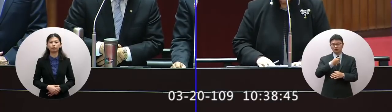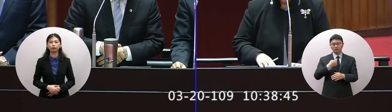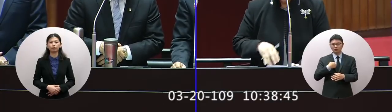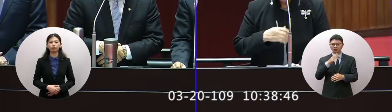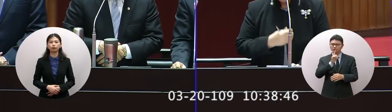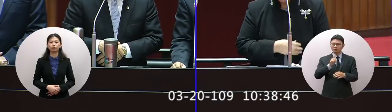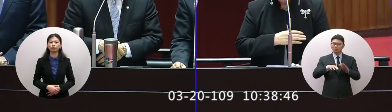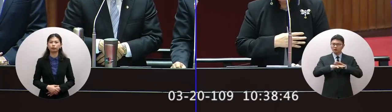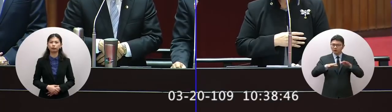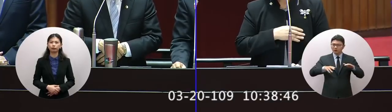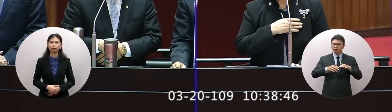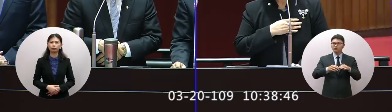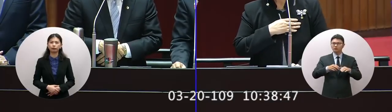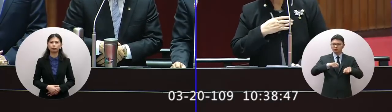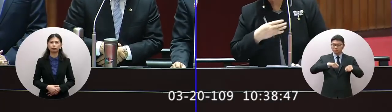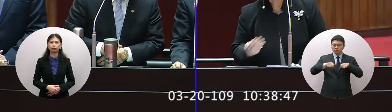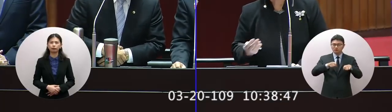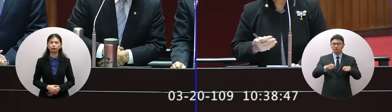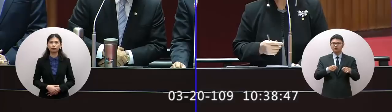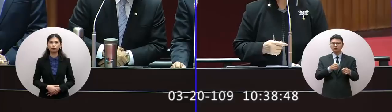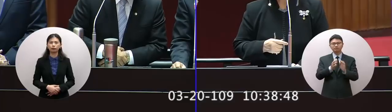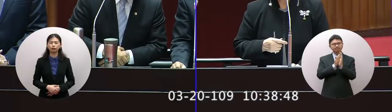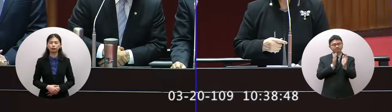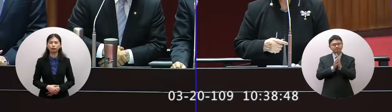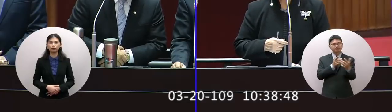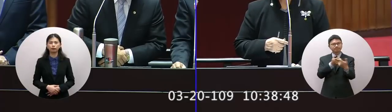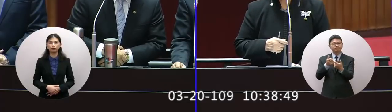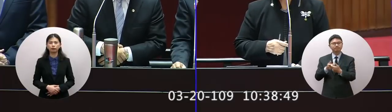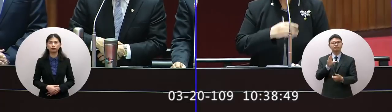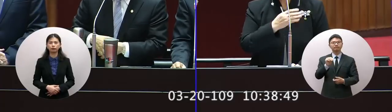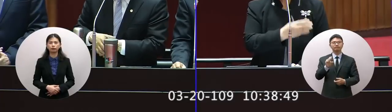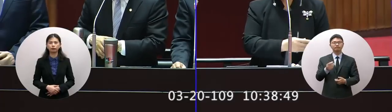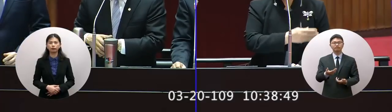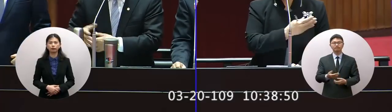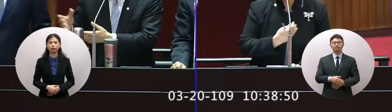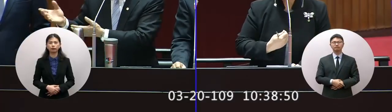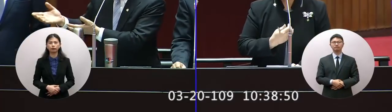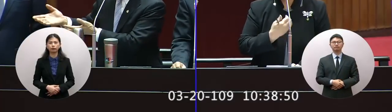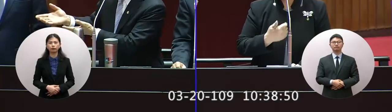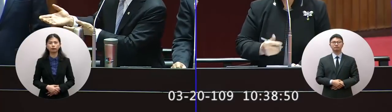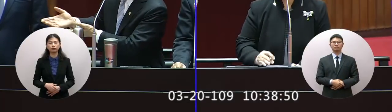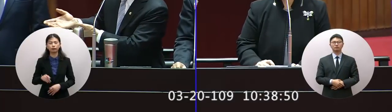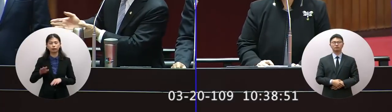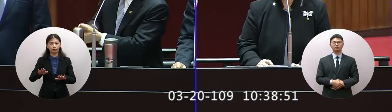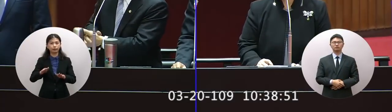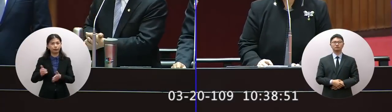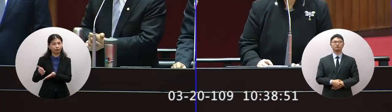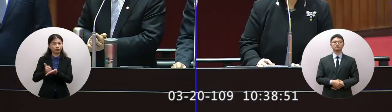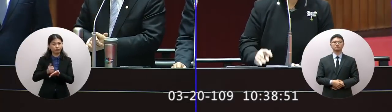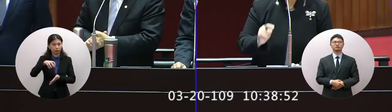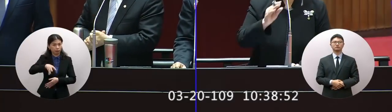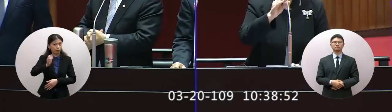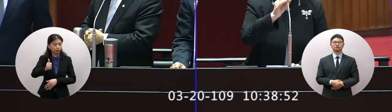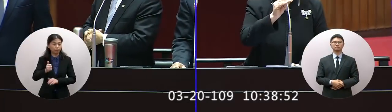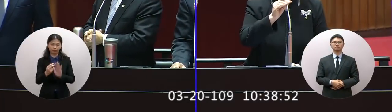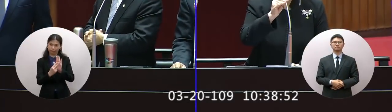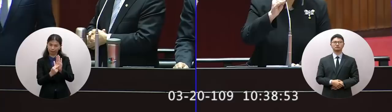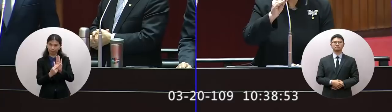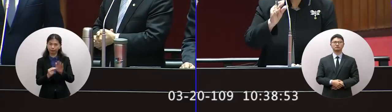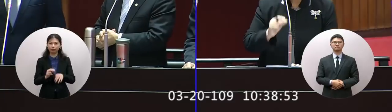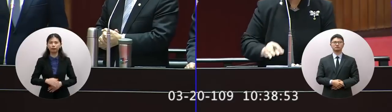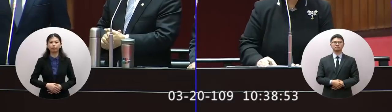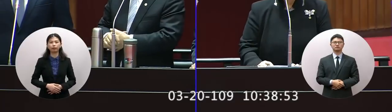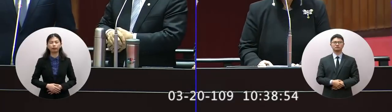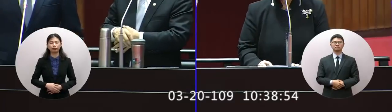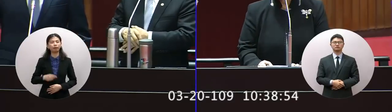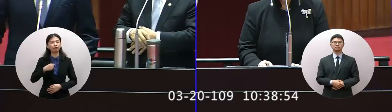施我們有做什麼安排嗎這我請保幫你報告跟